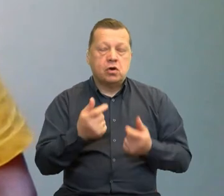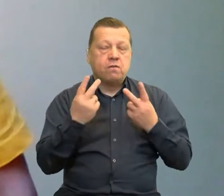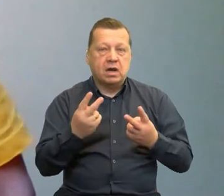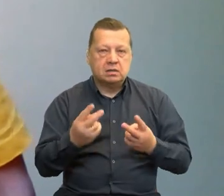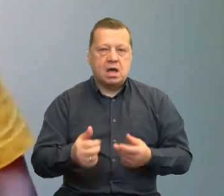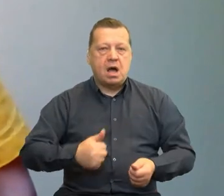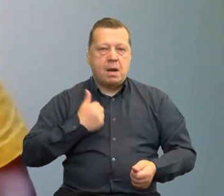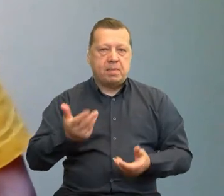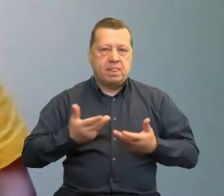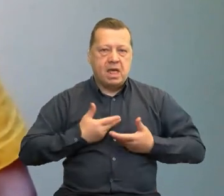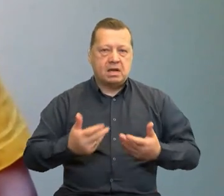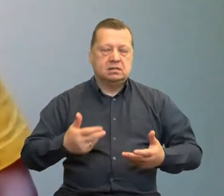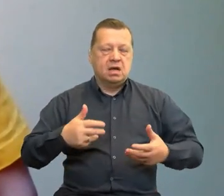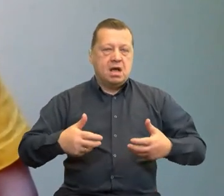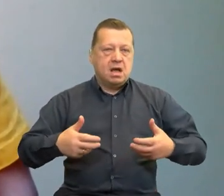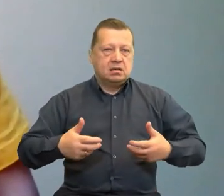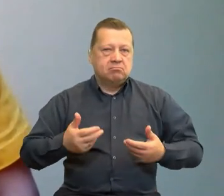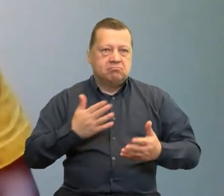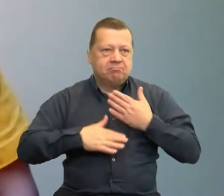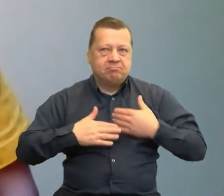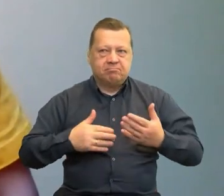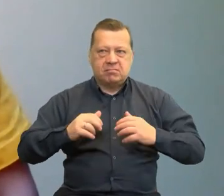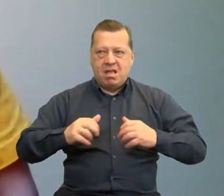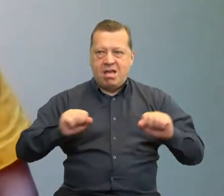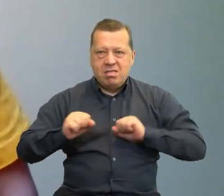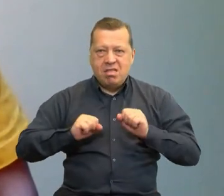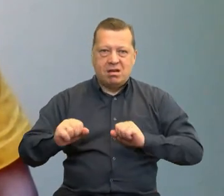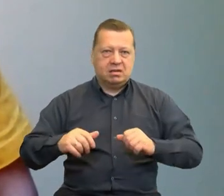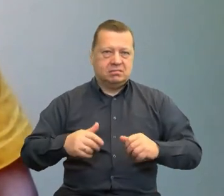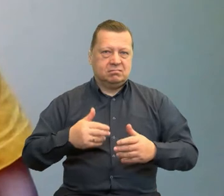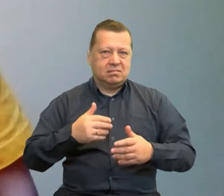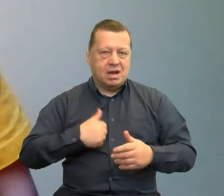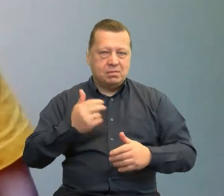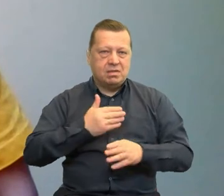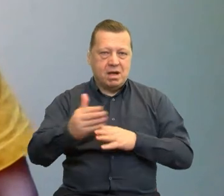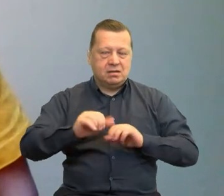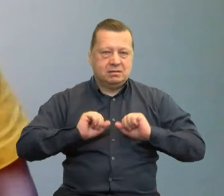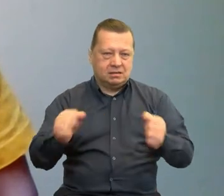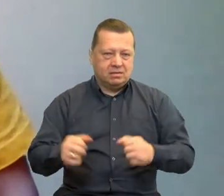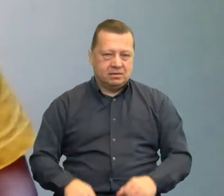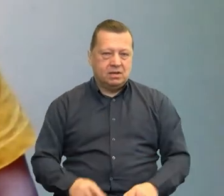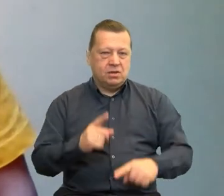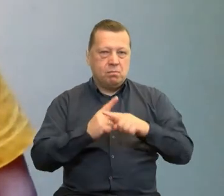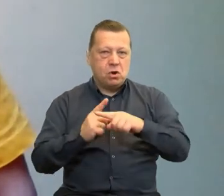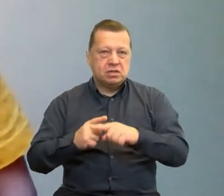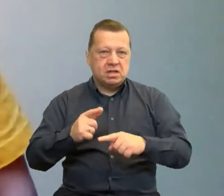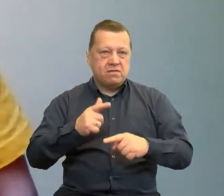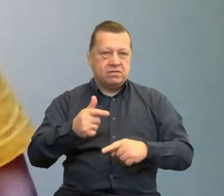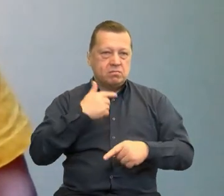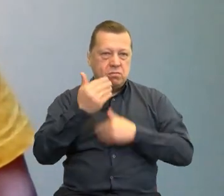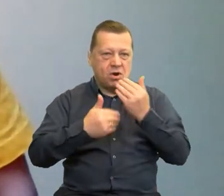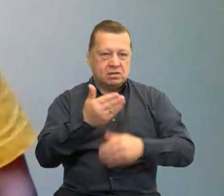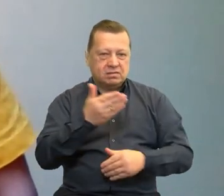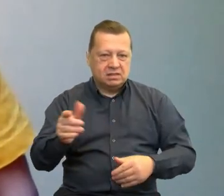dawało siły i energię do dalszego działania. Z tym pozytywnym przesłaniem tutaj chciałem pozdrowić wszystkich, również w